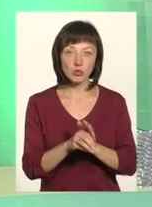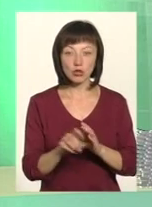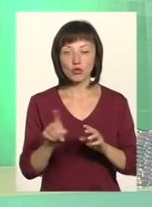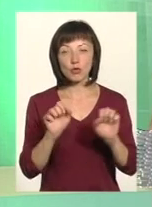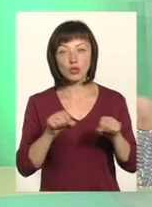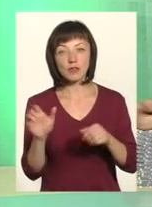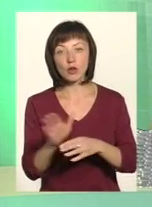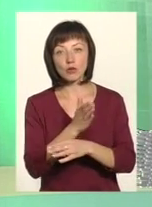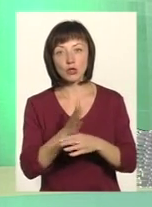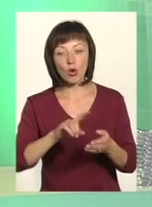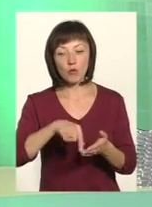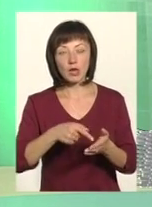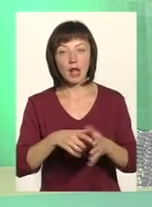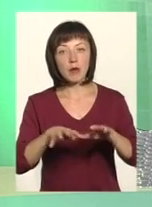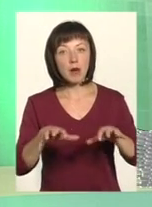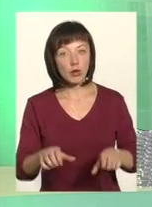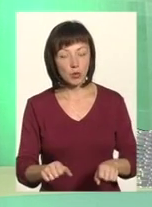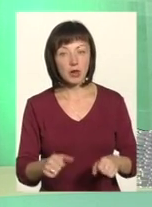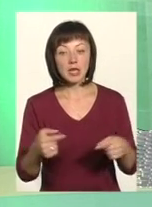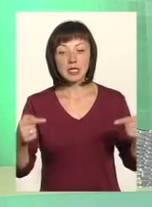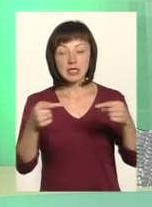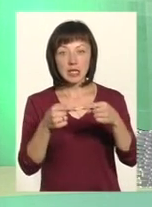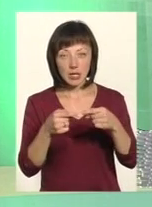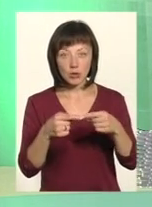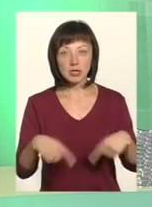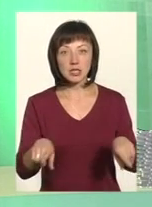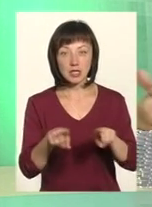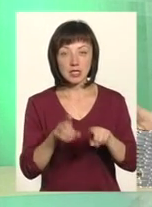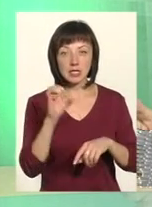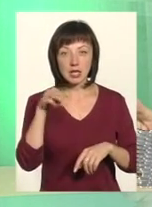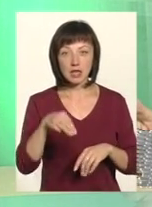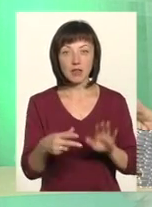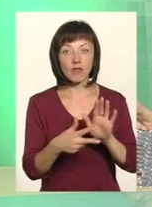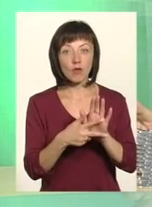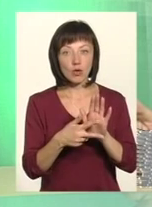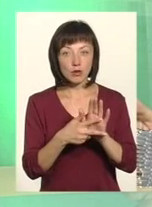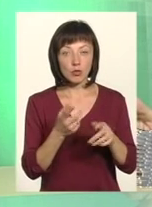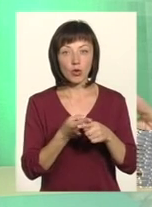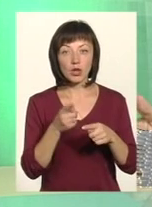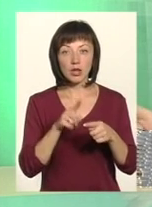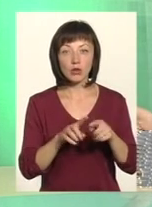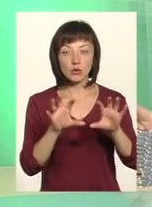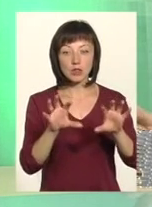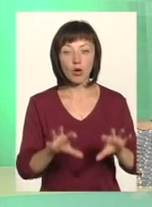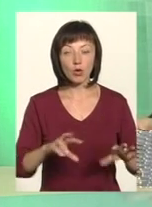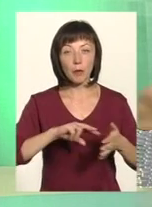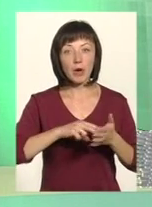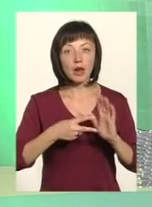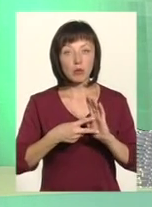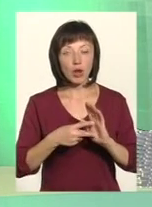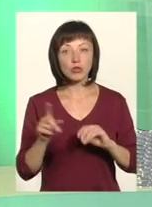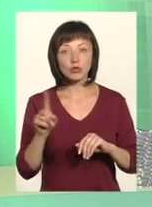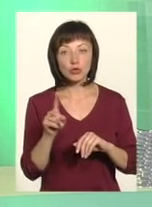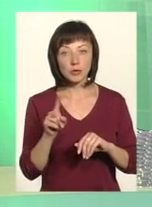можливості розпоряджатися комунальним майном. Згідно з статті 8 даного закону, передбачено, що